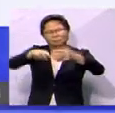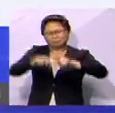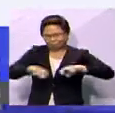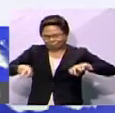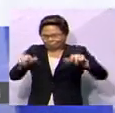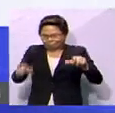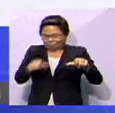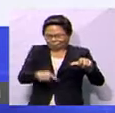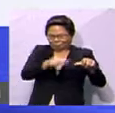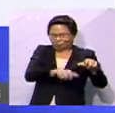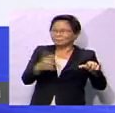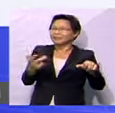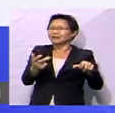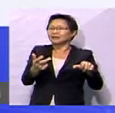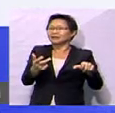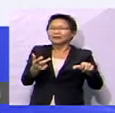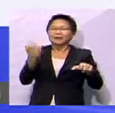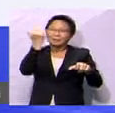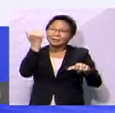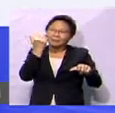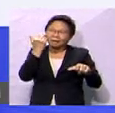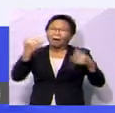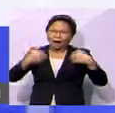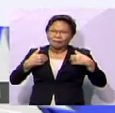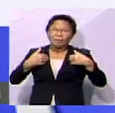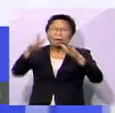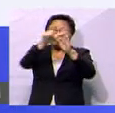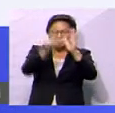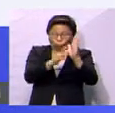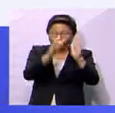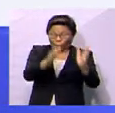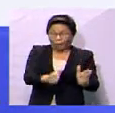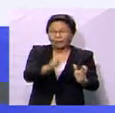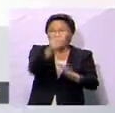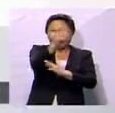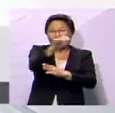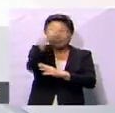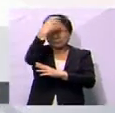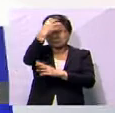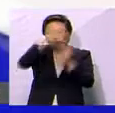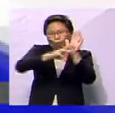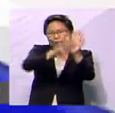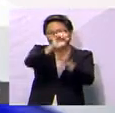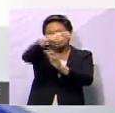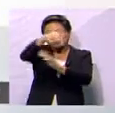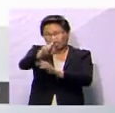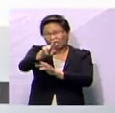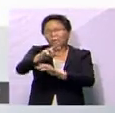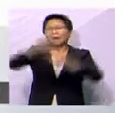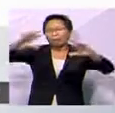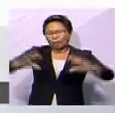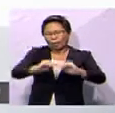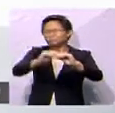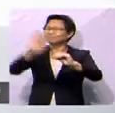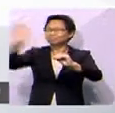Hakim dengan Kehujahan Peguam Kanan Persekutuan Dato' Ahmad Rejit Singh yang mewakili SPR bahawa sidang yang